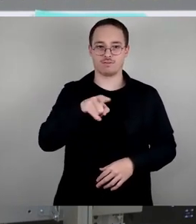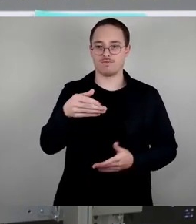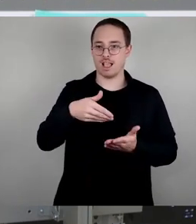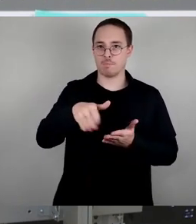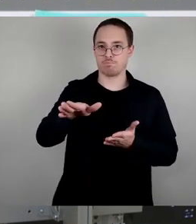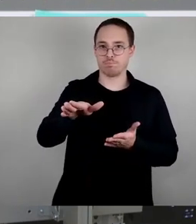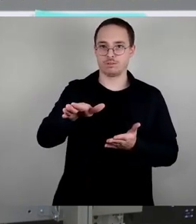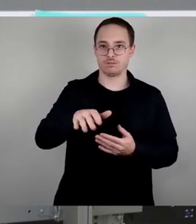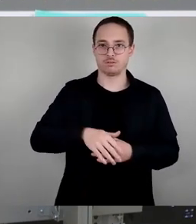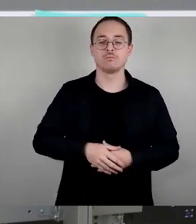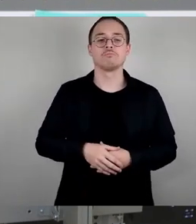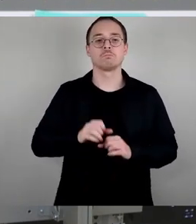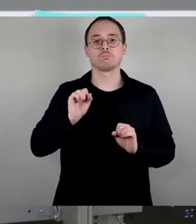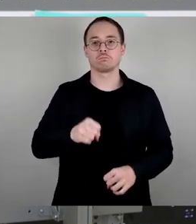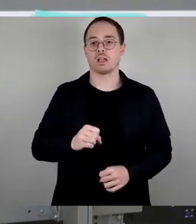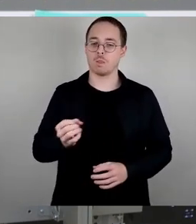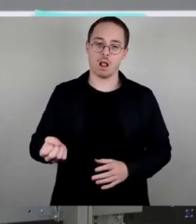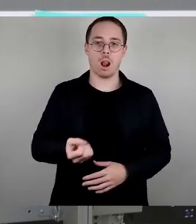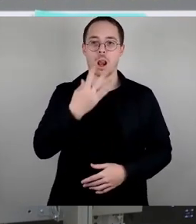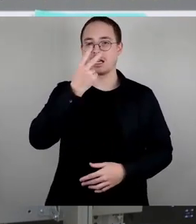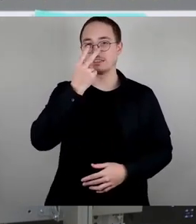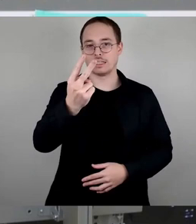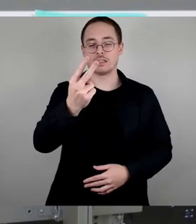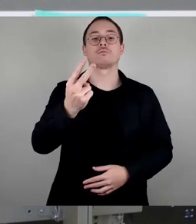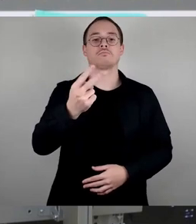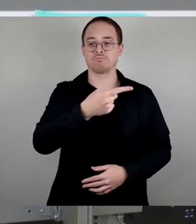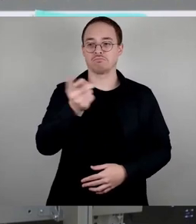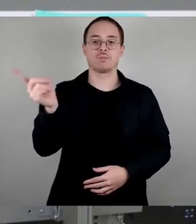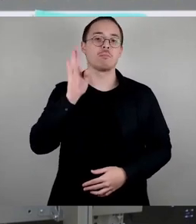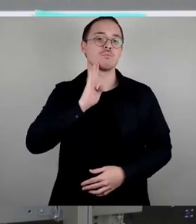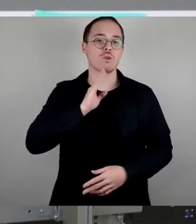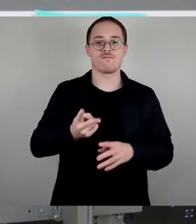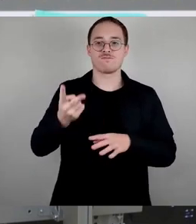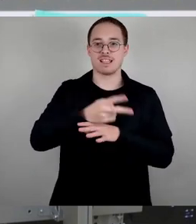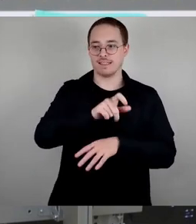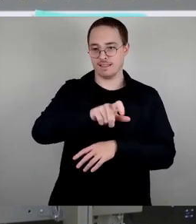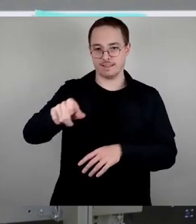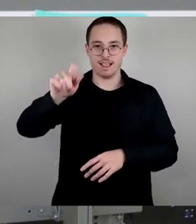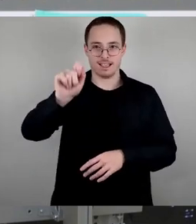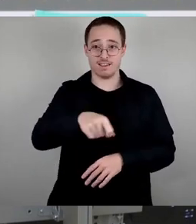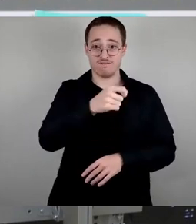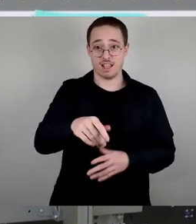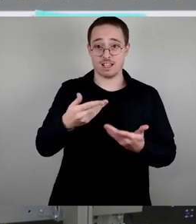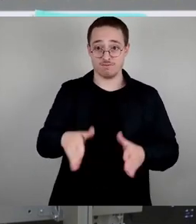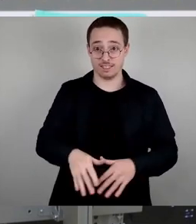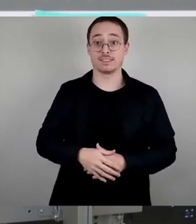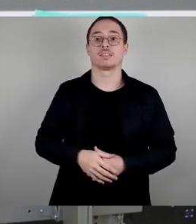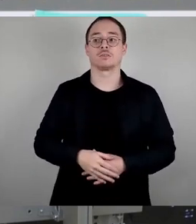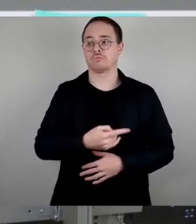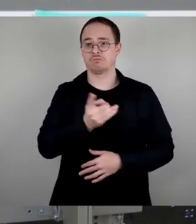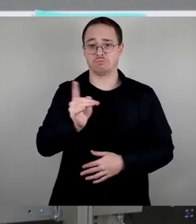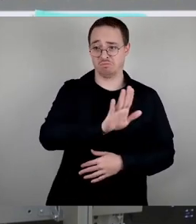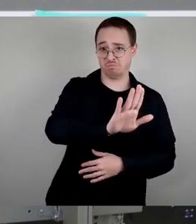erkennbar gewesen, dass es Ihnen als gewählte Bürgervertreter nicht um die Bürgerinteressen geht, sondern